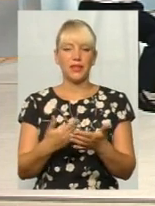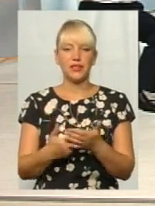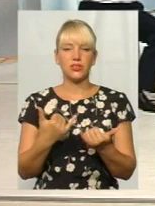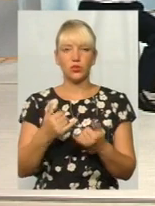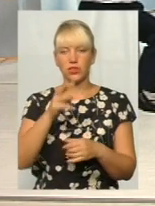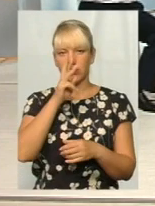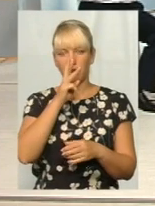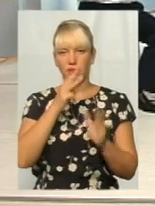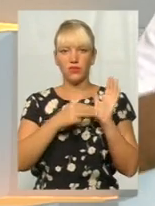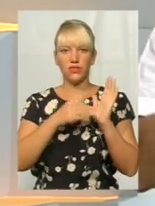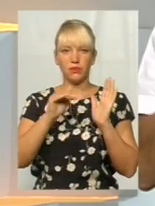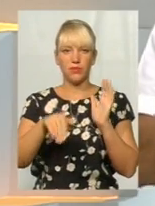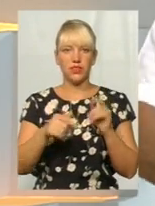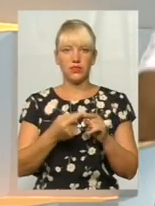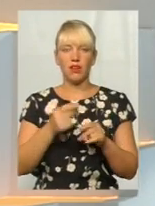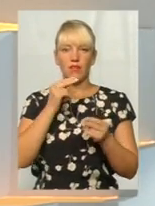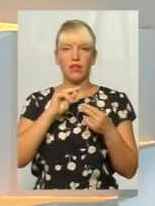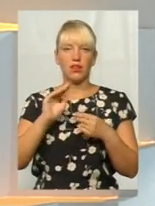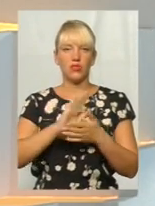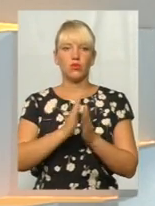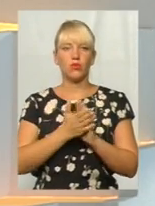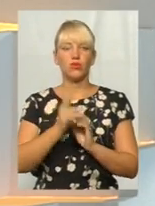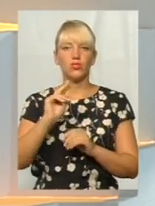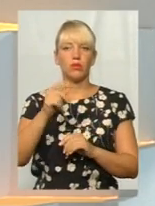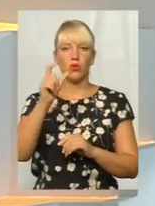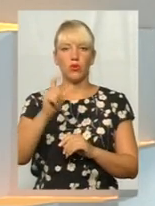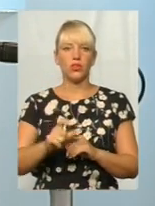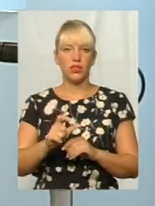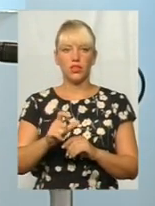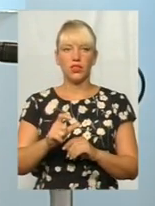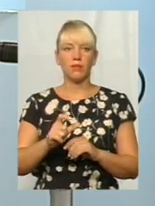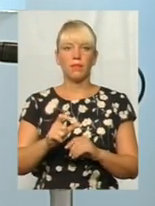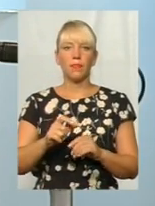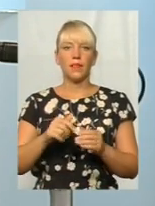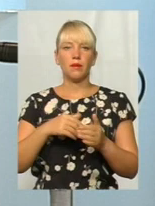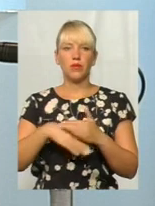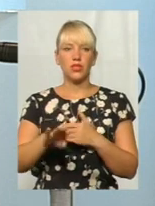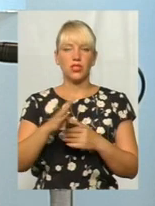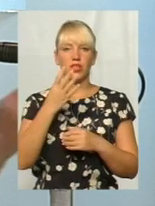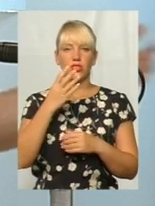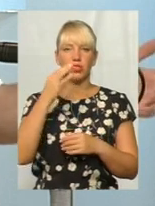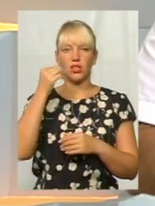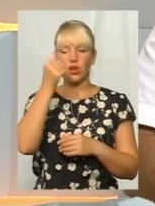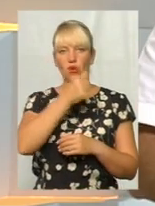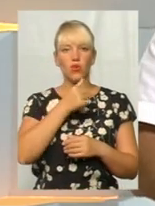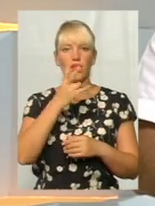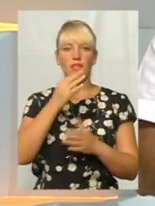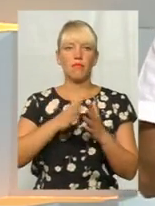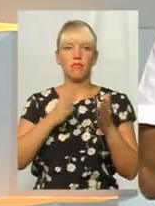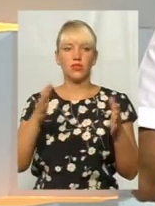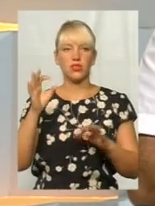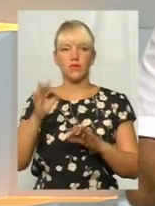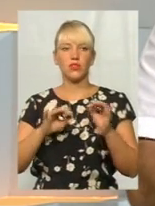8 тисяч, він в кращих умовах, ніж людина, яка пішла 4 роки на більші відсотки, бо була